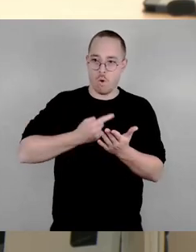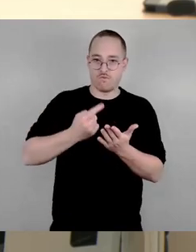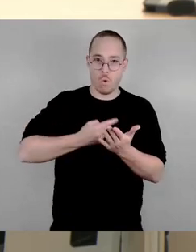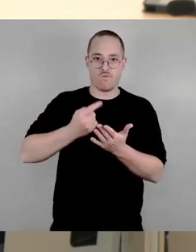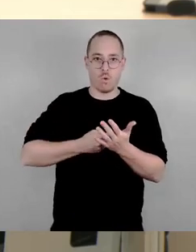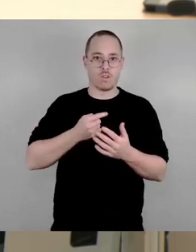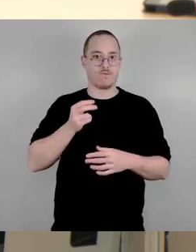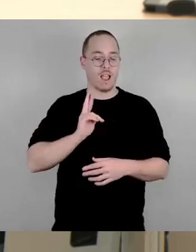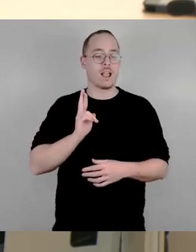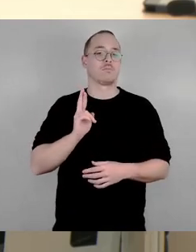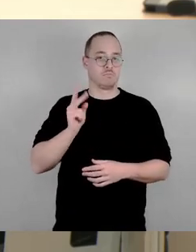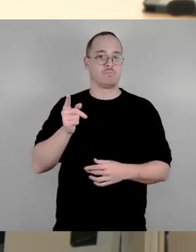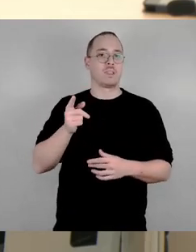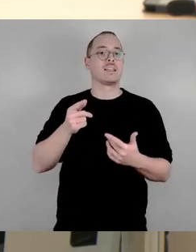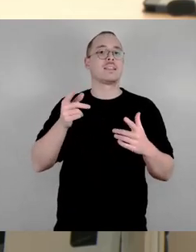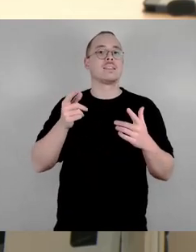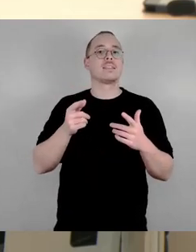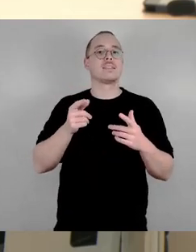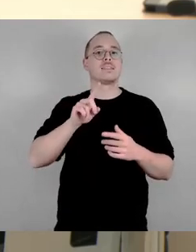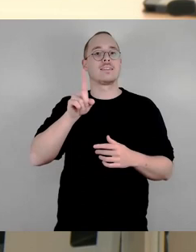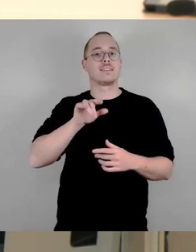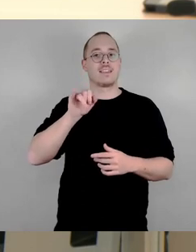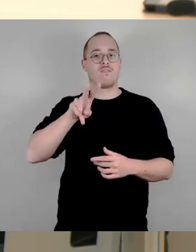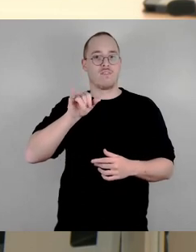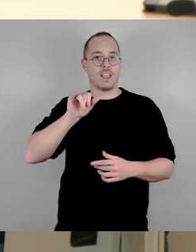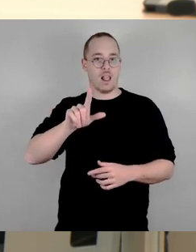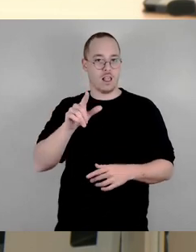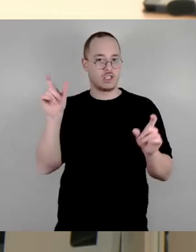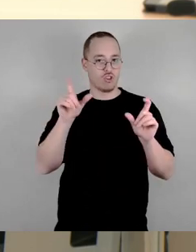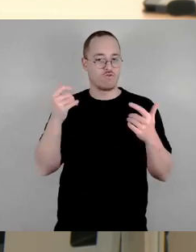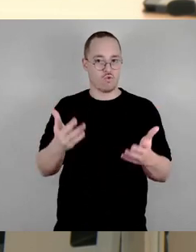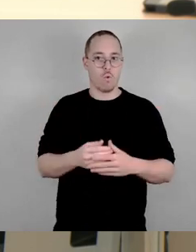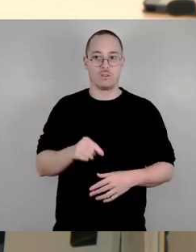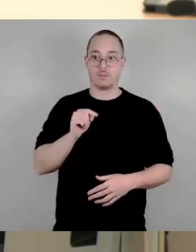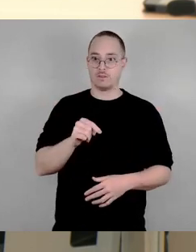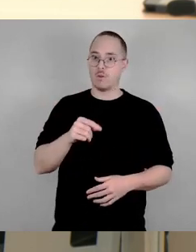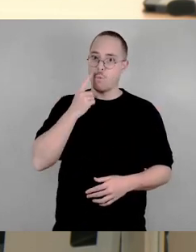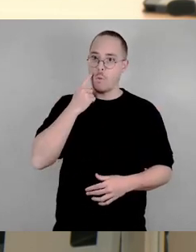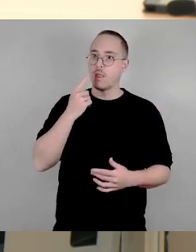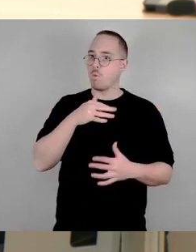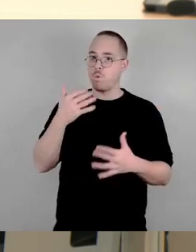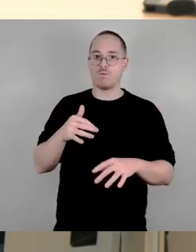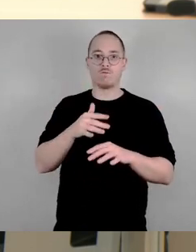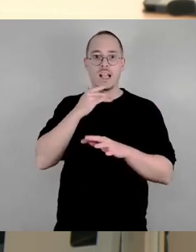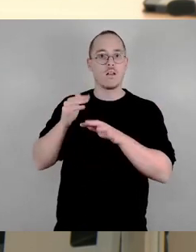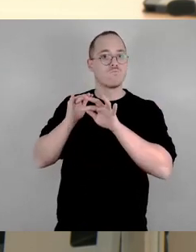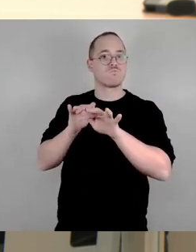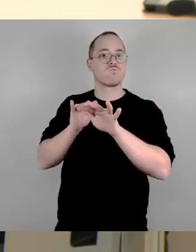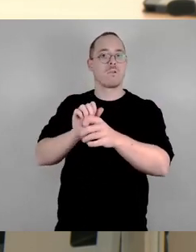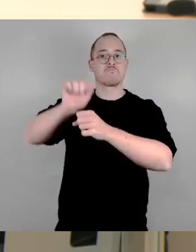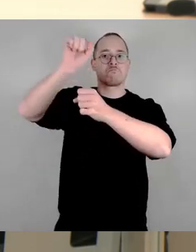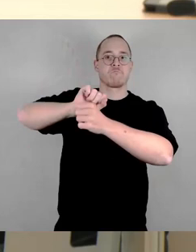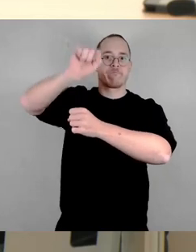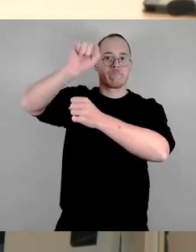Der Zivilgesellschaft, die gerade auch zahlreich auf der Straße unsere Demokratie verteidigt. Der Zivilgesellschaft, die auch Sie, CDU,